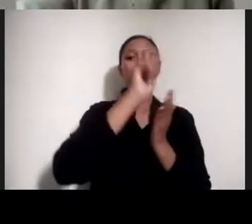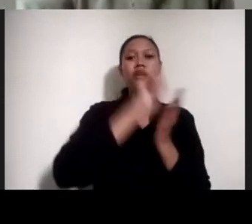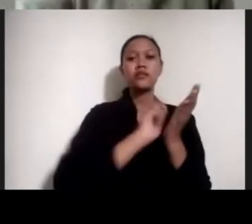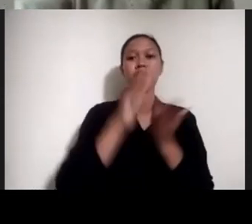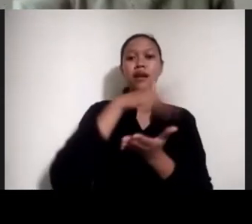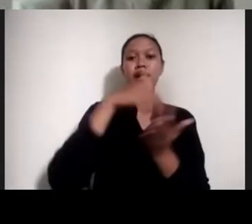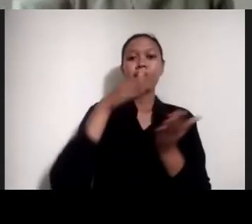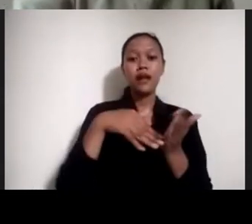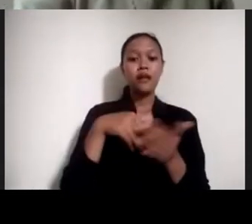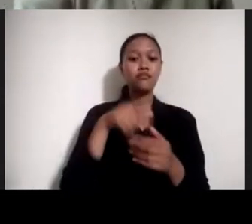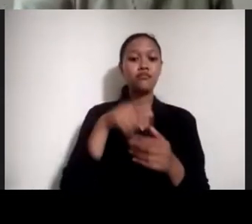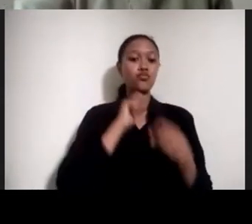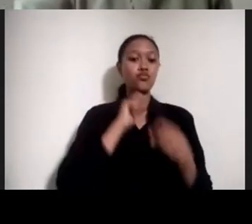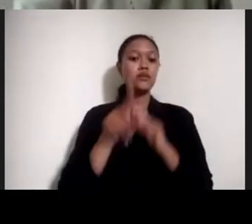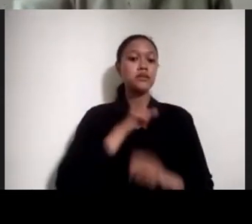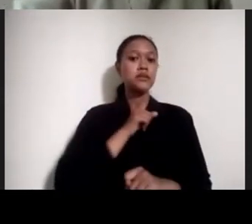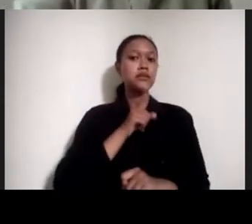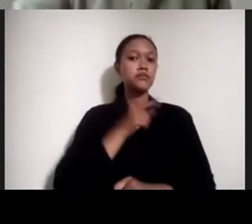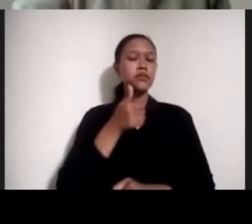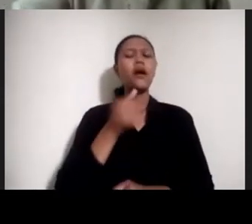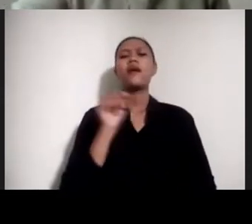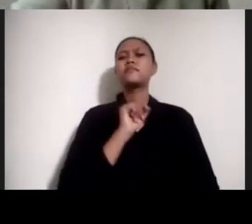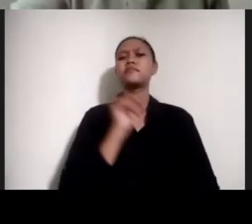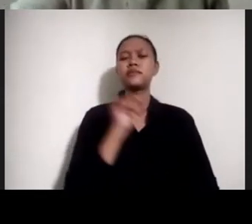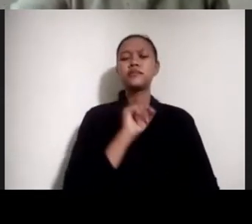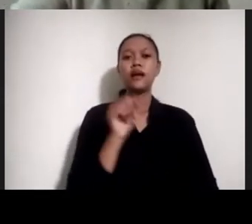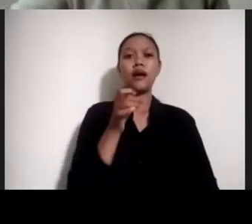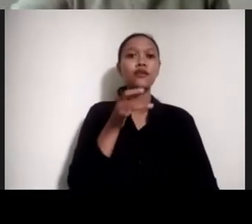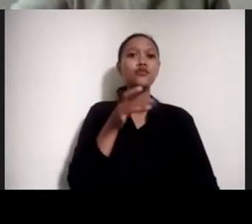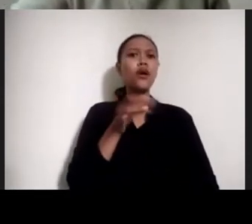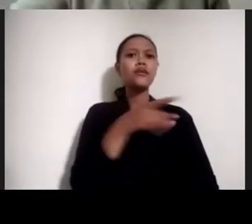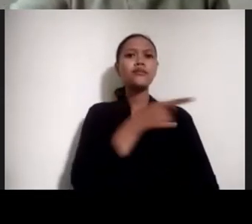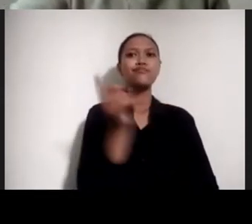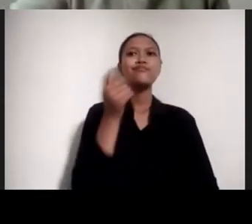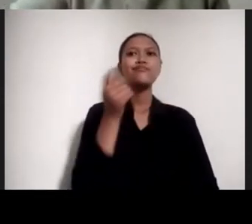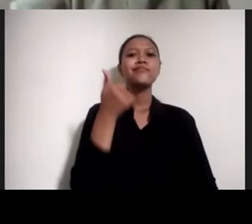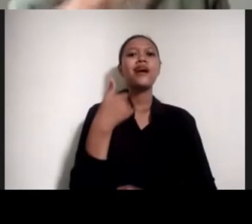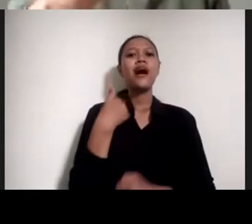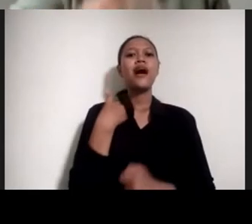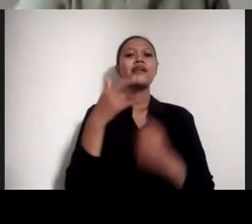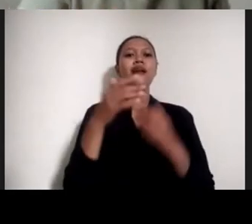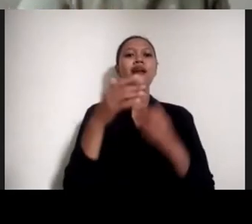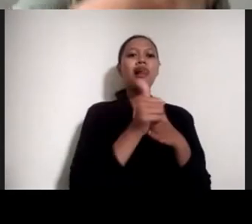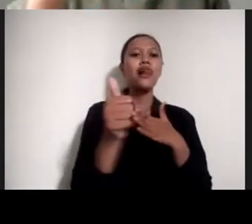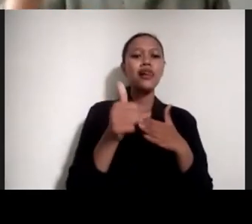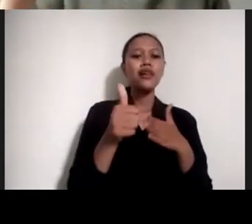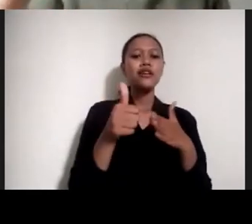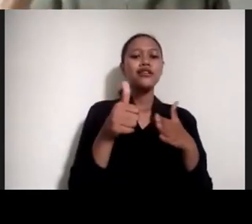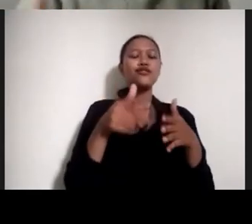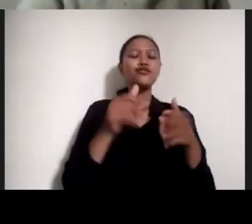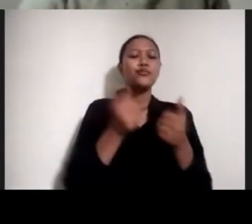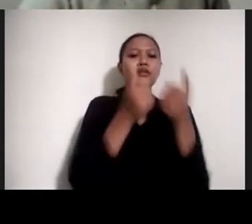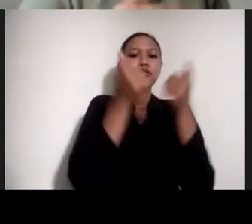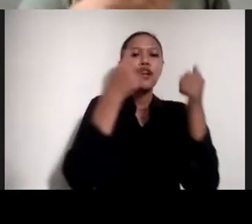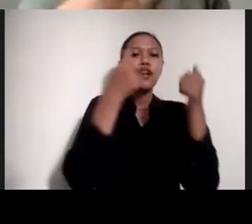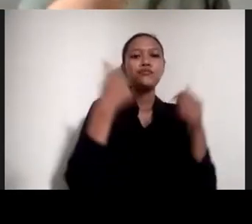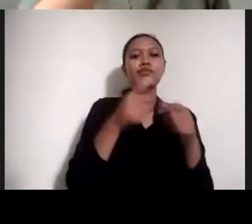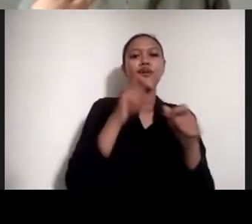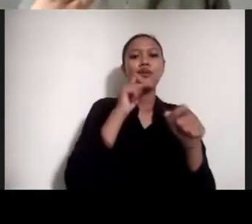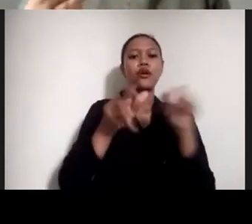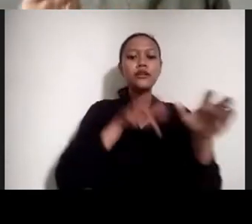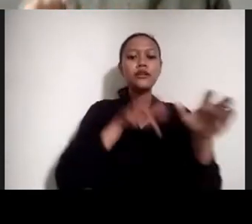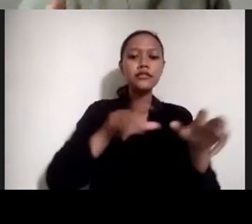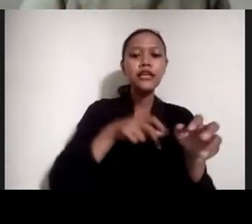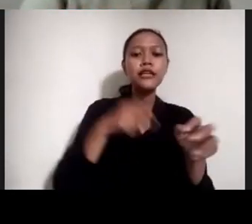bisa dilakukan sendiri. Kecuali kamu punya keahlian yang sangat spesial ya. Bisa desain, bisa programming, bisa